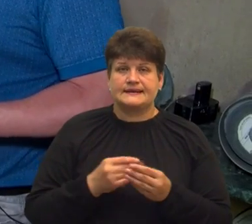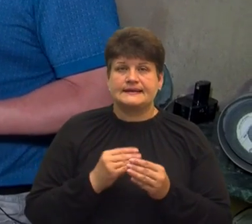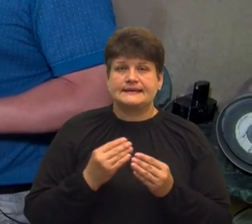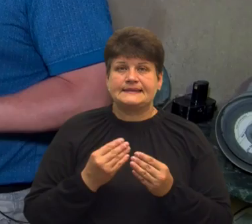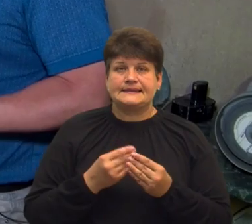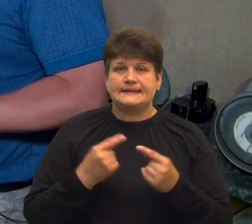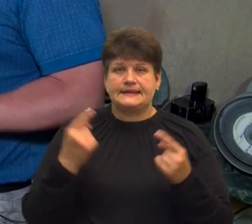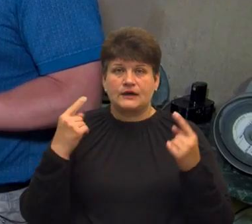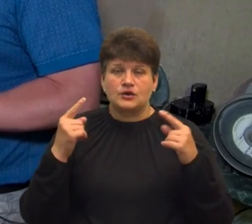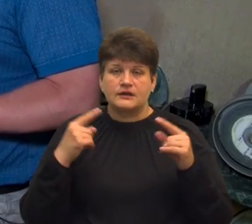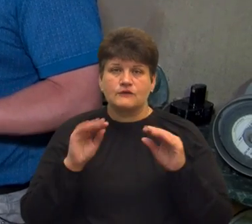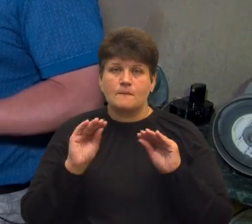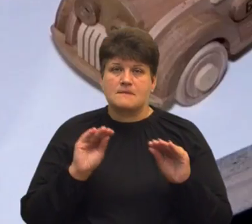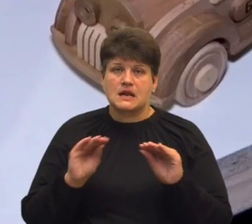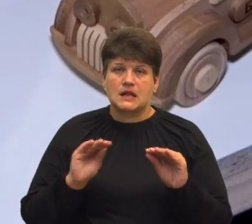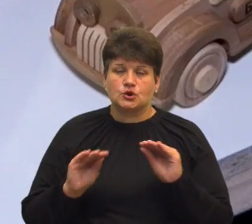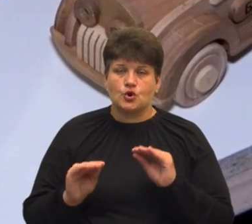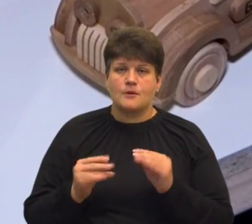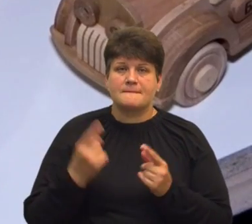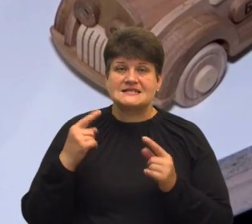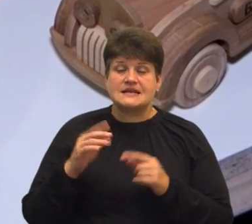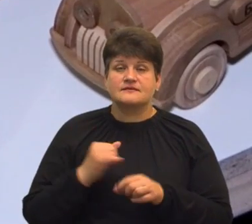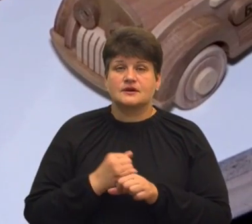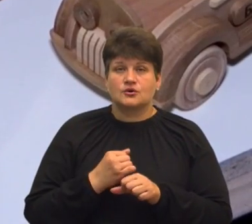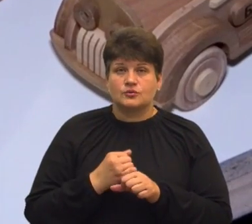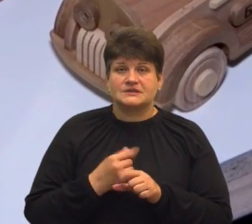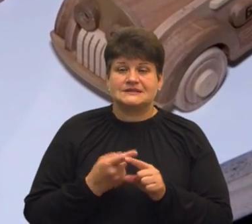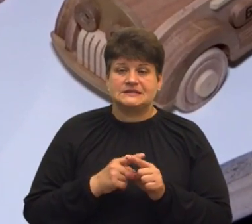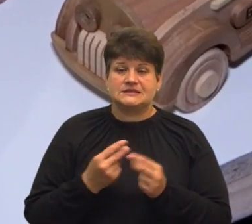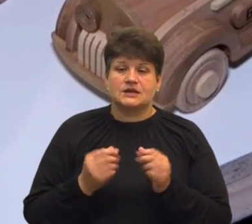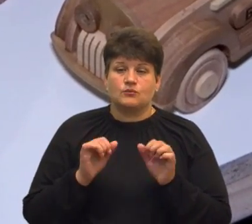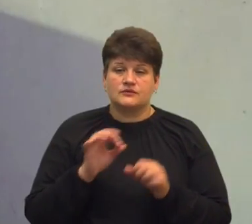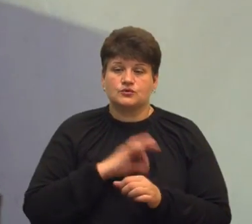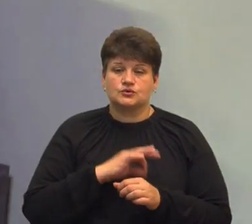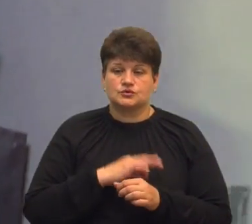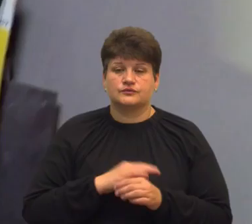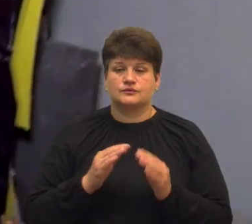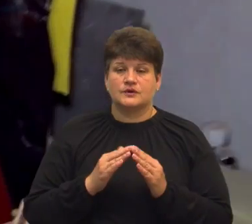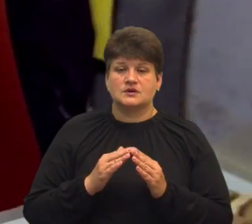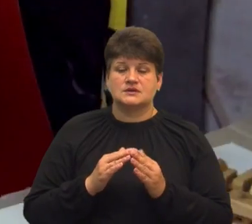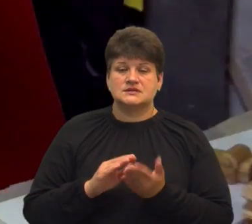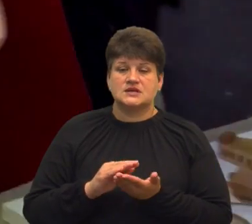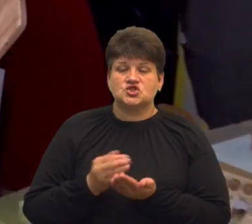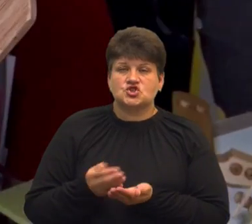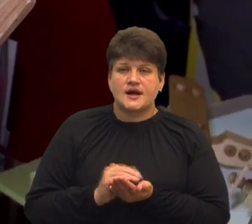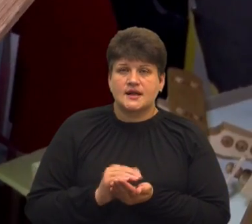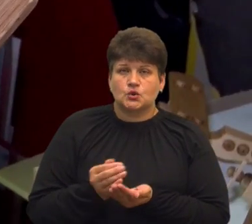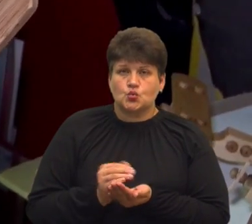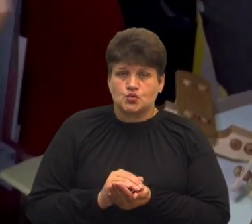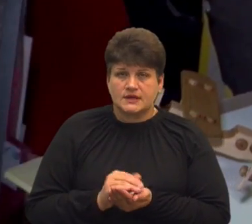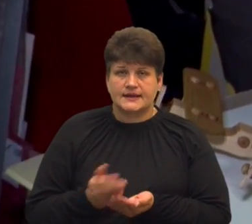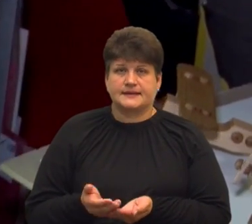Каже, робить іграшки, які можна застосовувати у побуті. Жабка, шкатулка, така скринька.